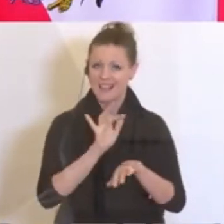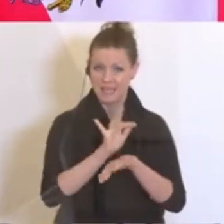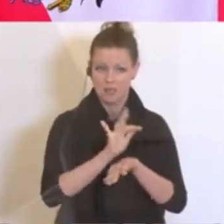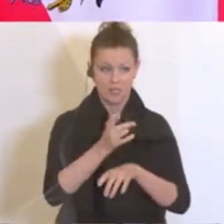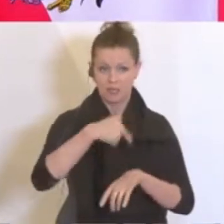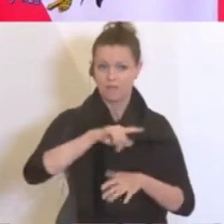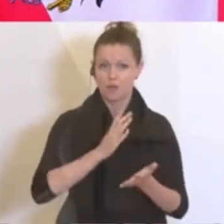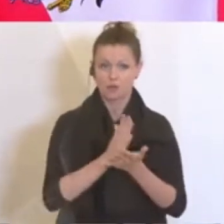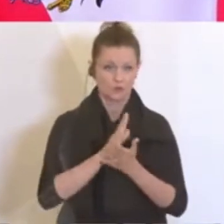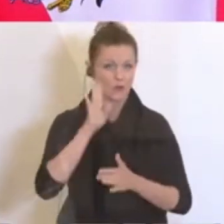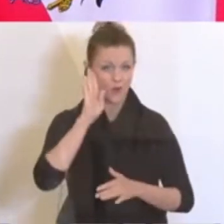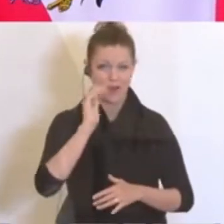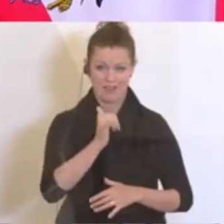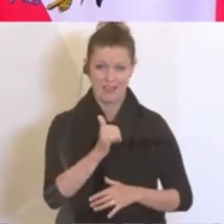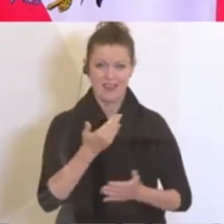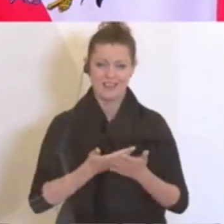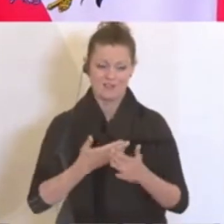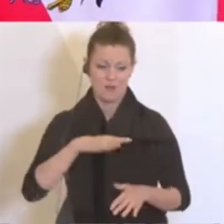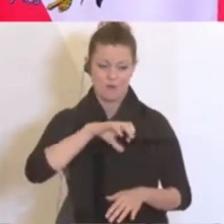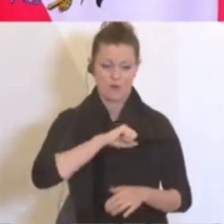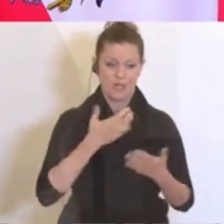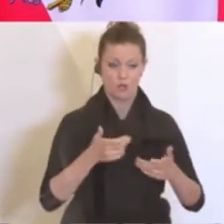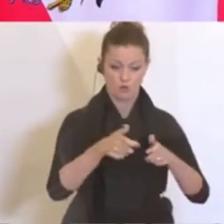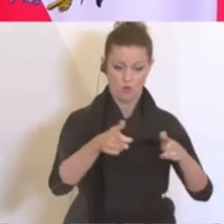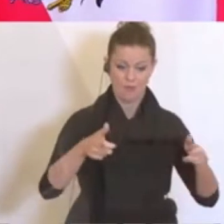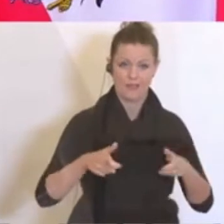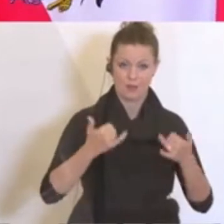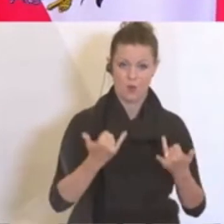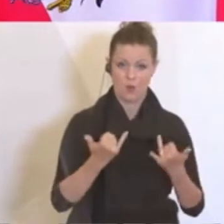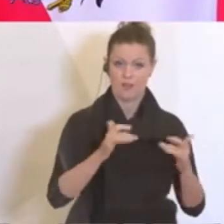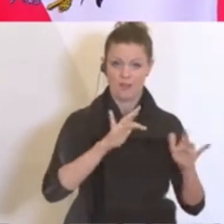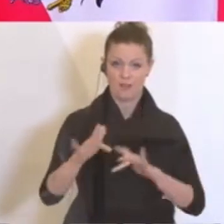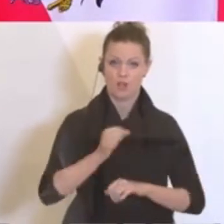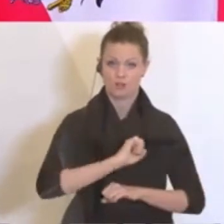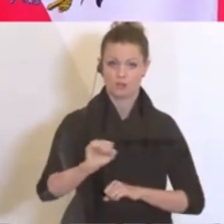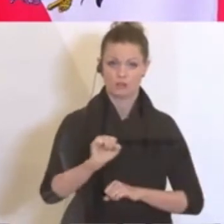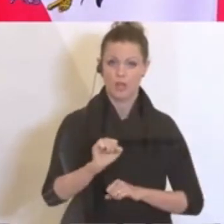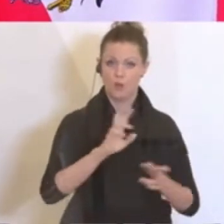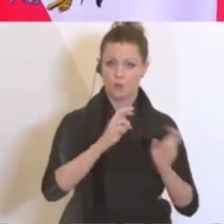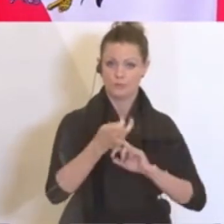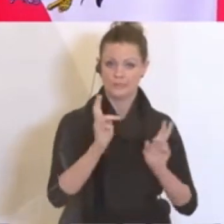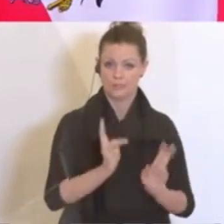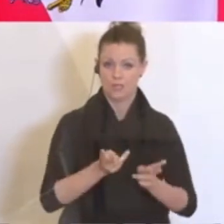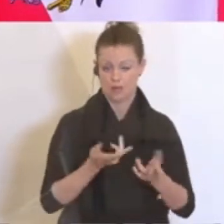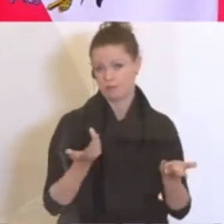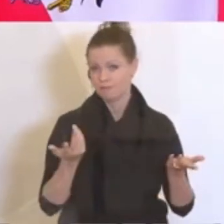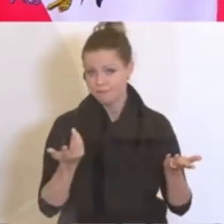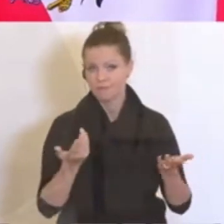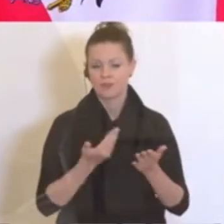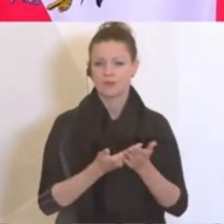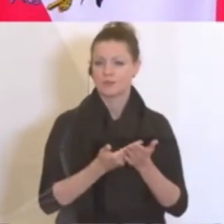ja zur Kenntnis. Und deshalb ist der Vorteil solcher Pakete, dass man das relativ rasch herbringt. Und tatsächlich war das ja